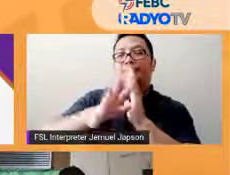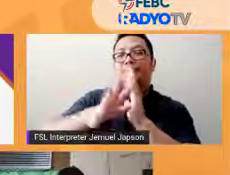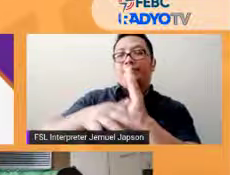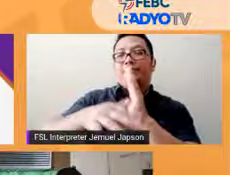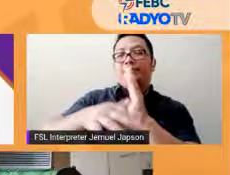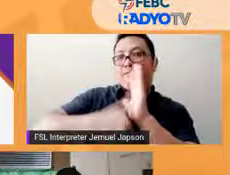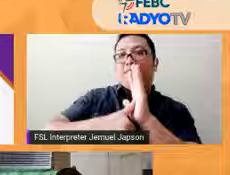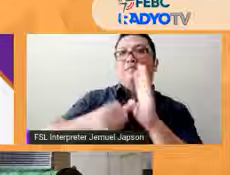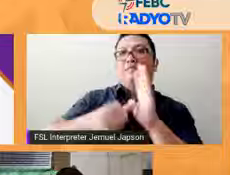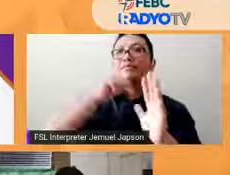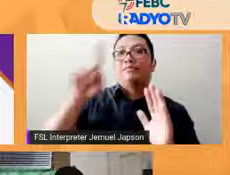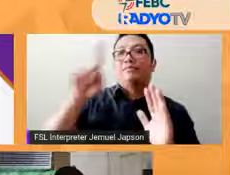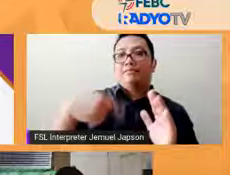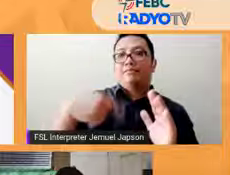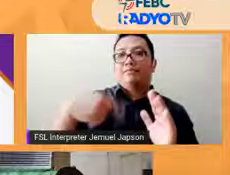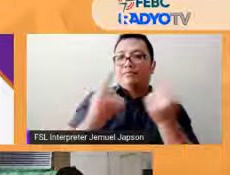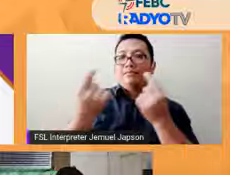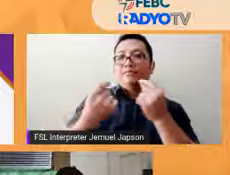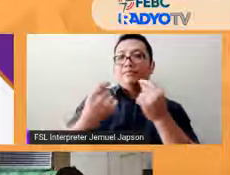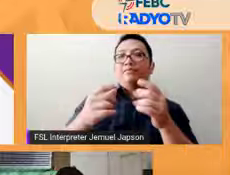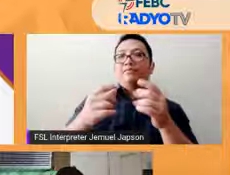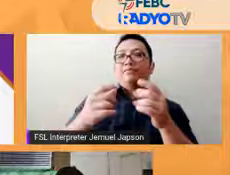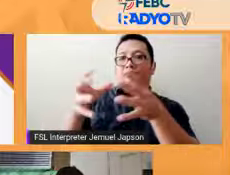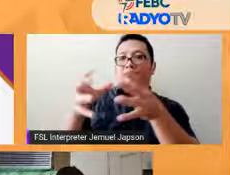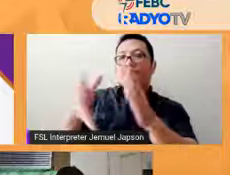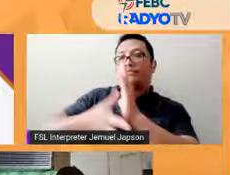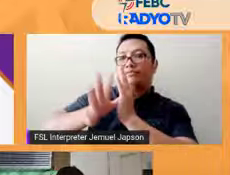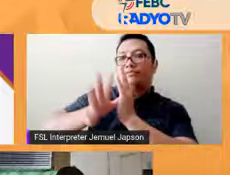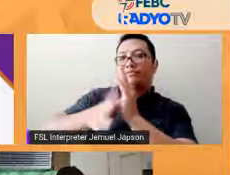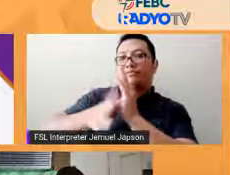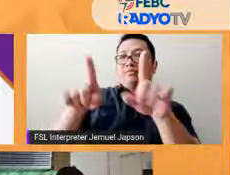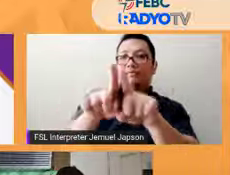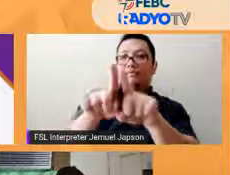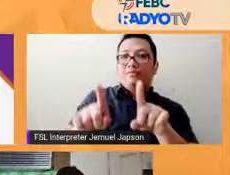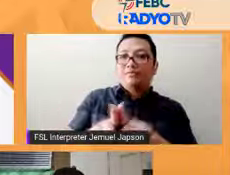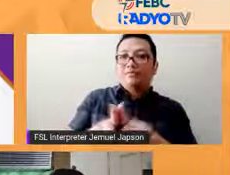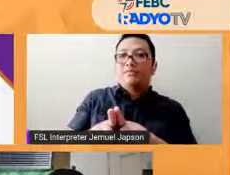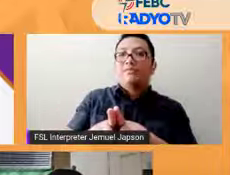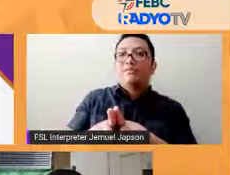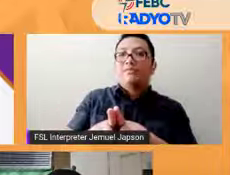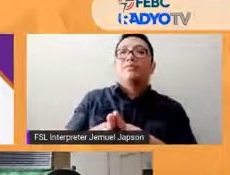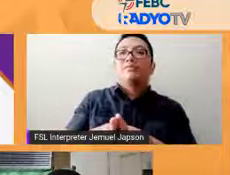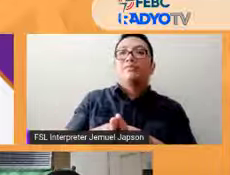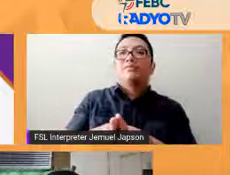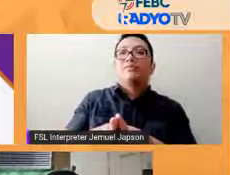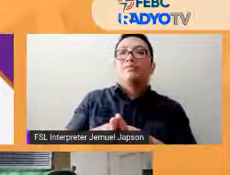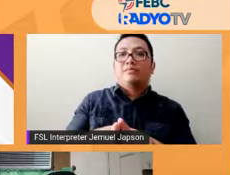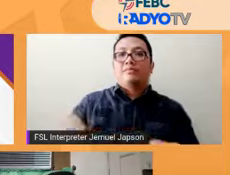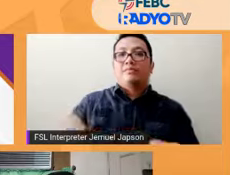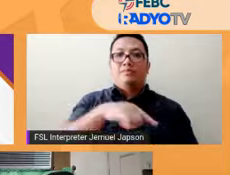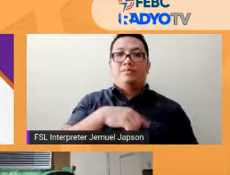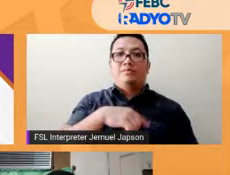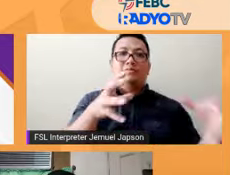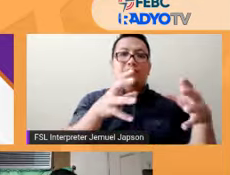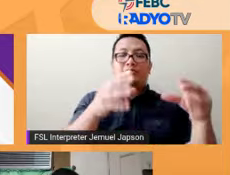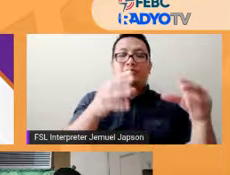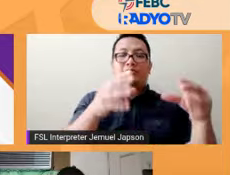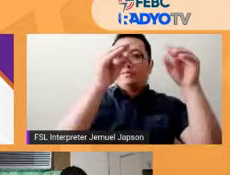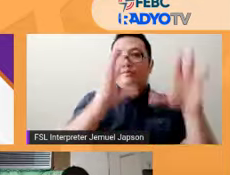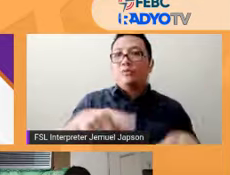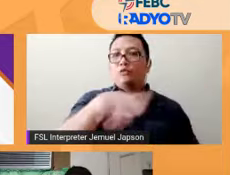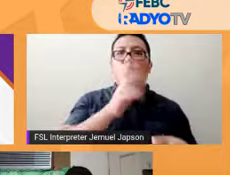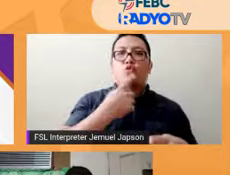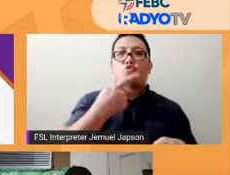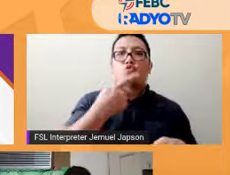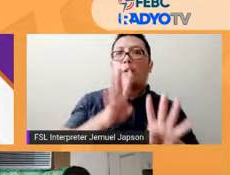Commission on Elections. Pati na rin ang ating mga kaguruan na siyang mga frontliners pagdating